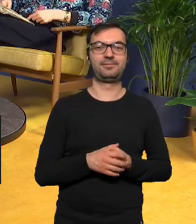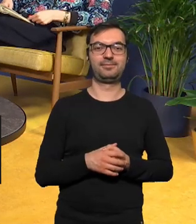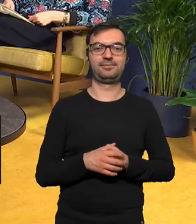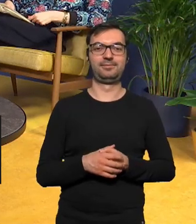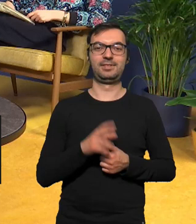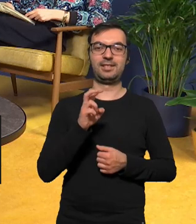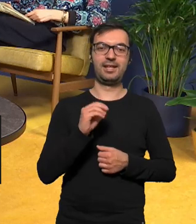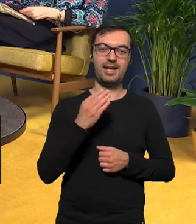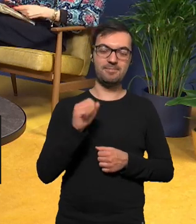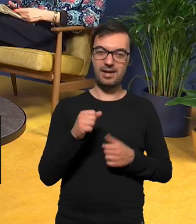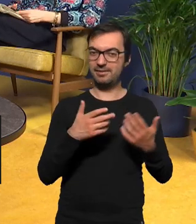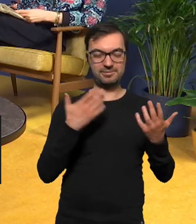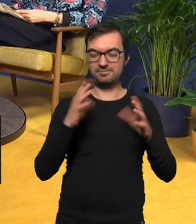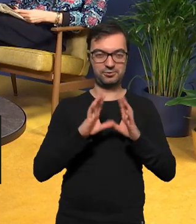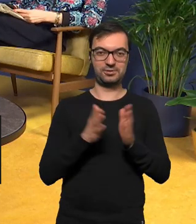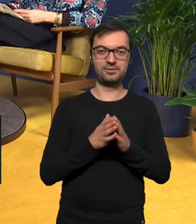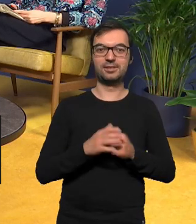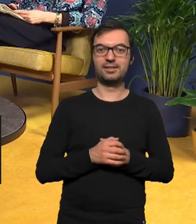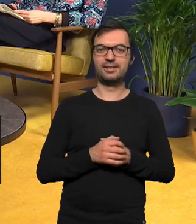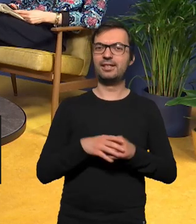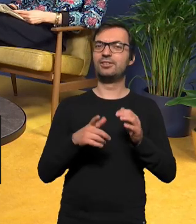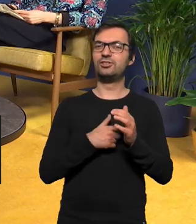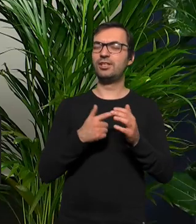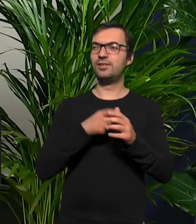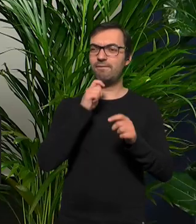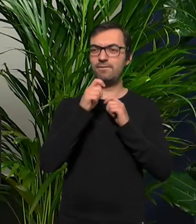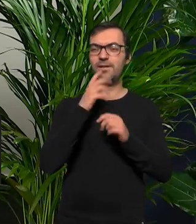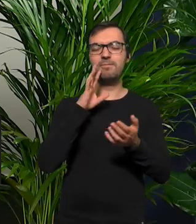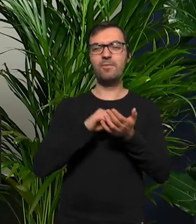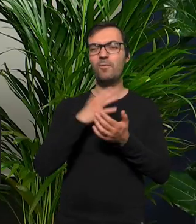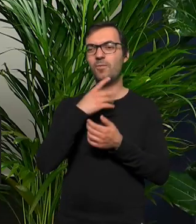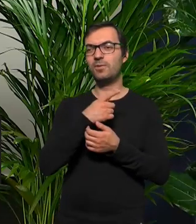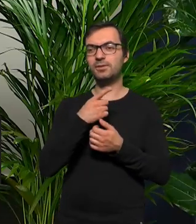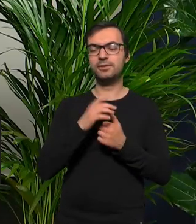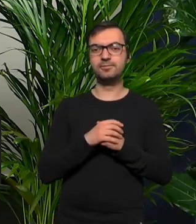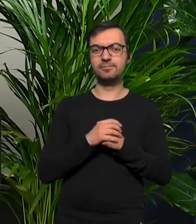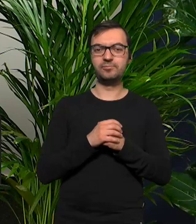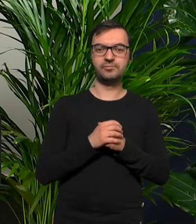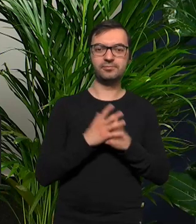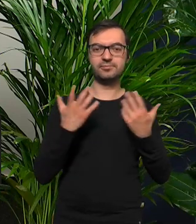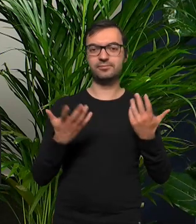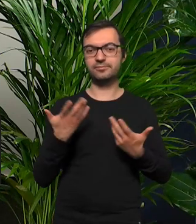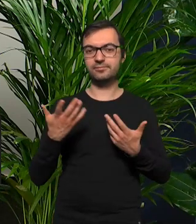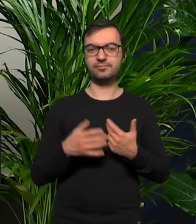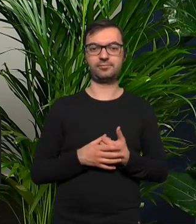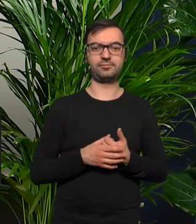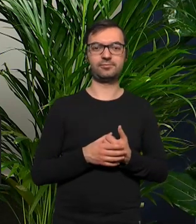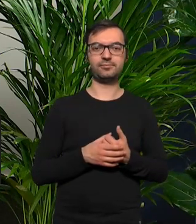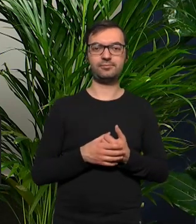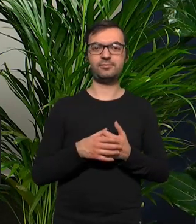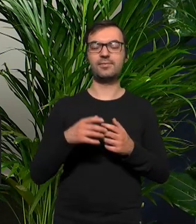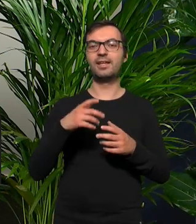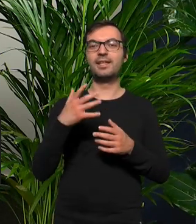chema, takie rzeczy ale też często w wywiadach mówisz o takich różnych powiedziałabym, no